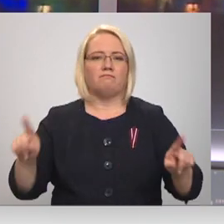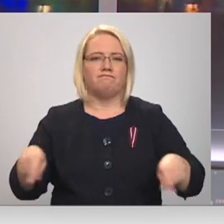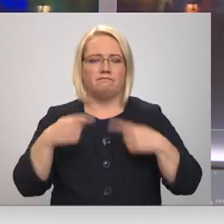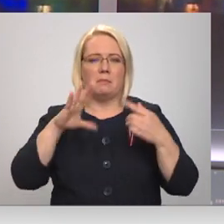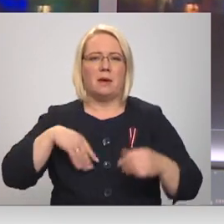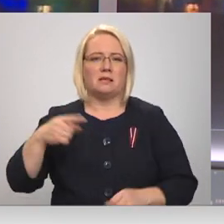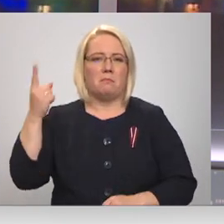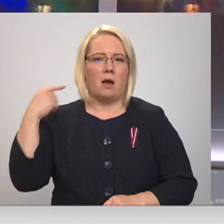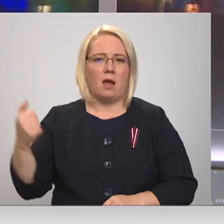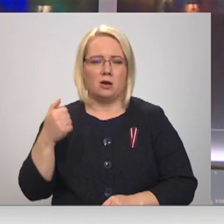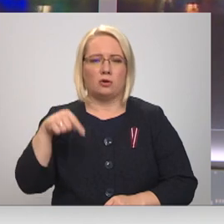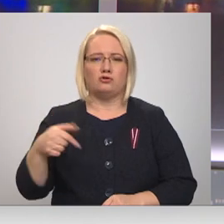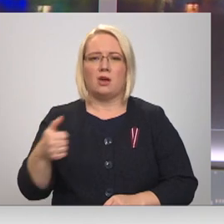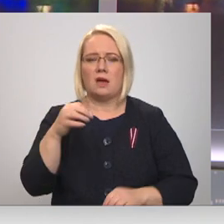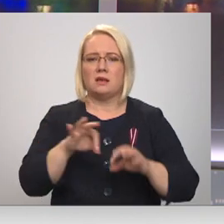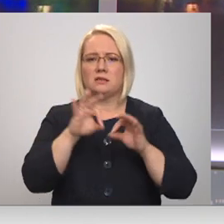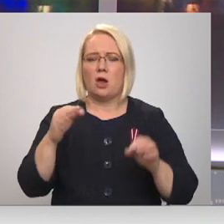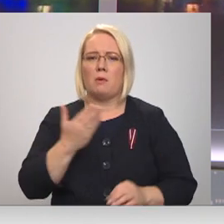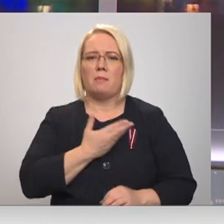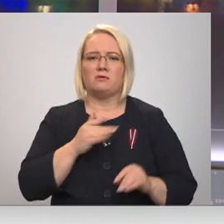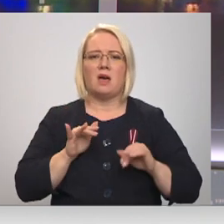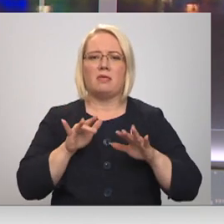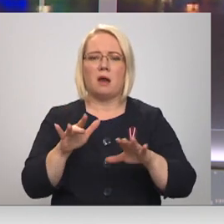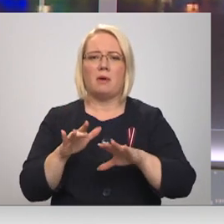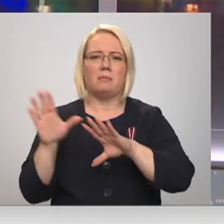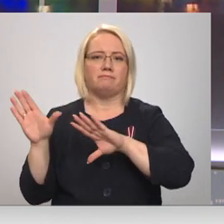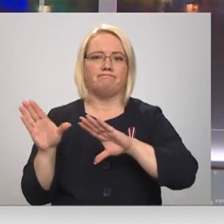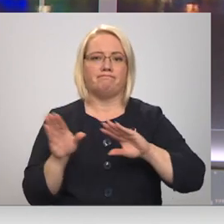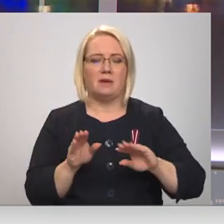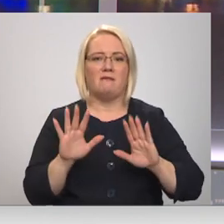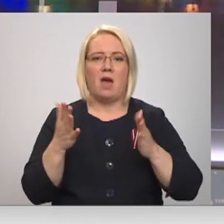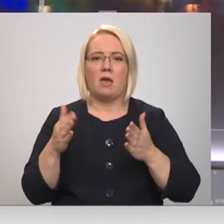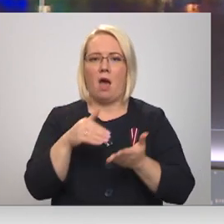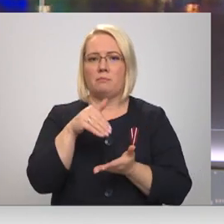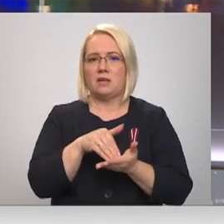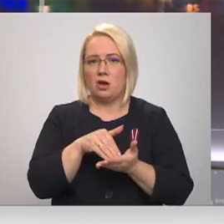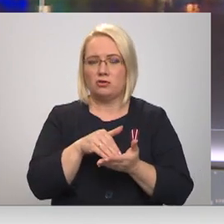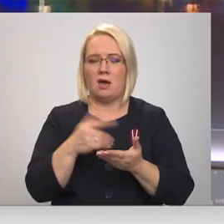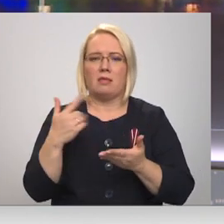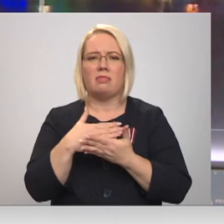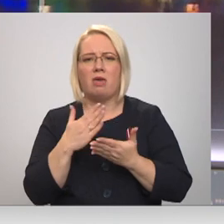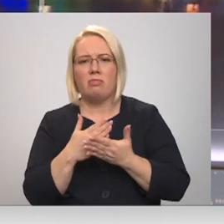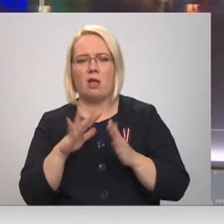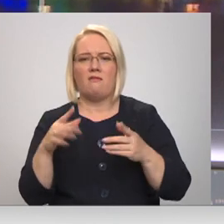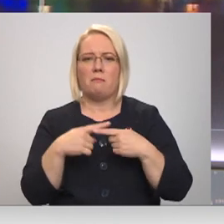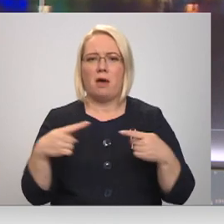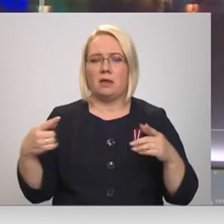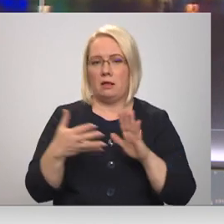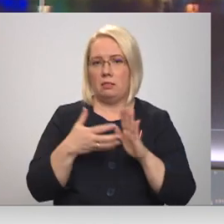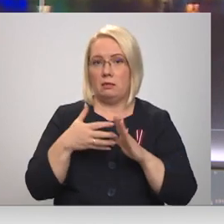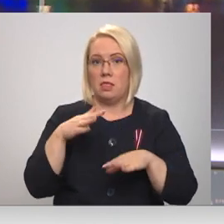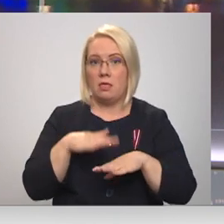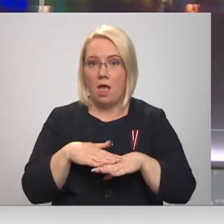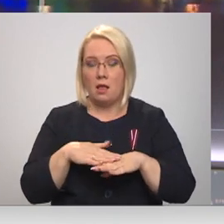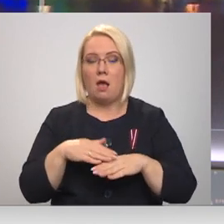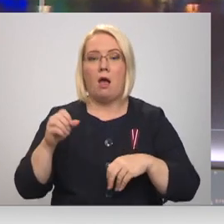pērnu un šā gadu sākumā piedzīvotās darbības palēlināšanās vai pat apstāšanās detaļu vai izeivjot trūkumu dēļ.